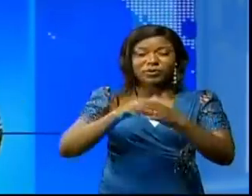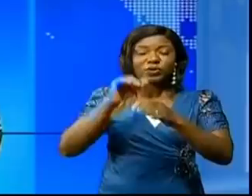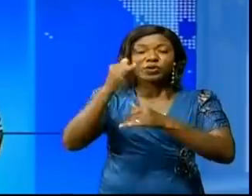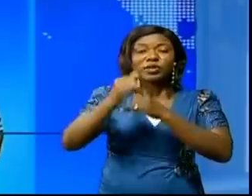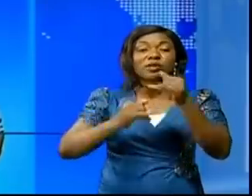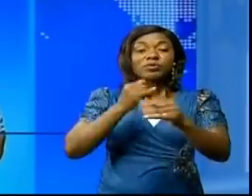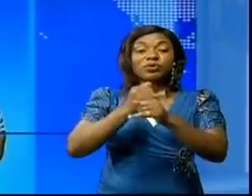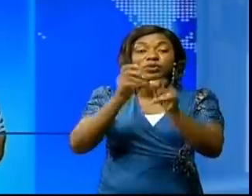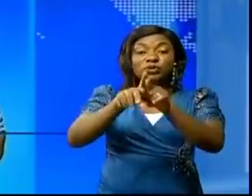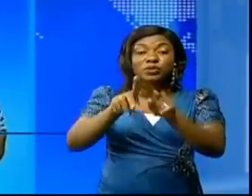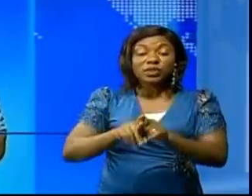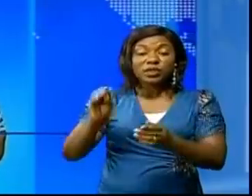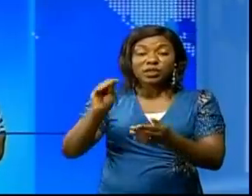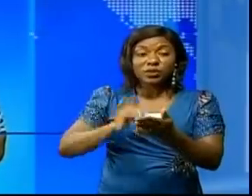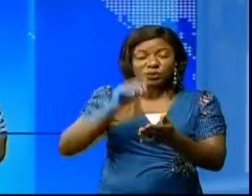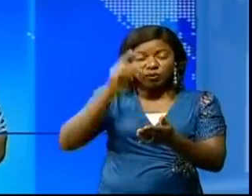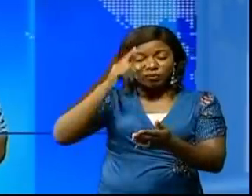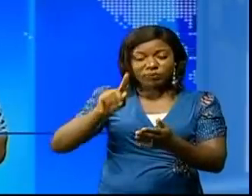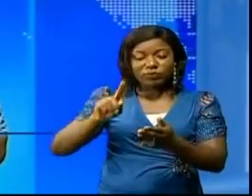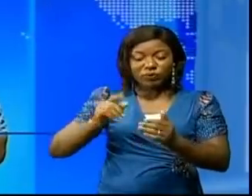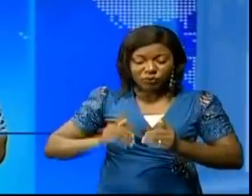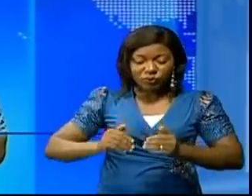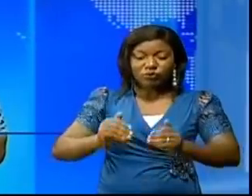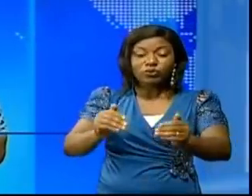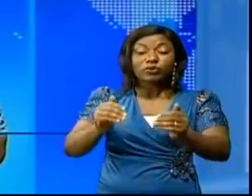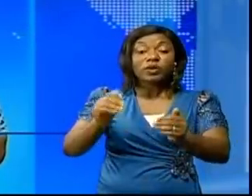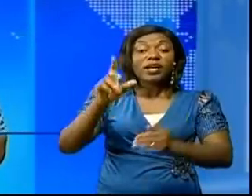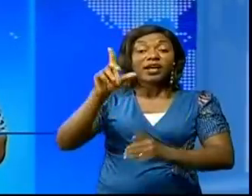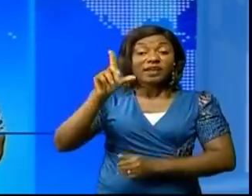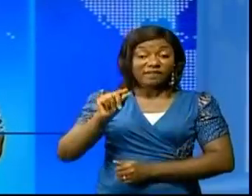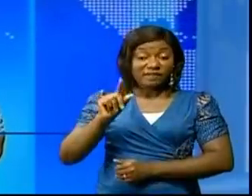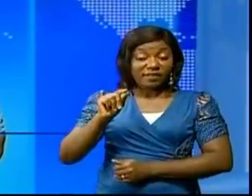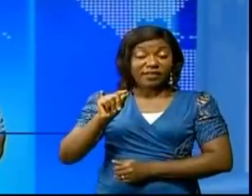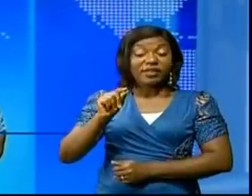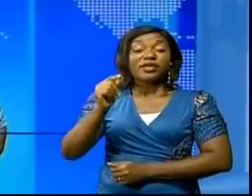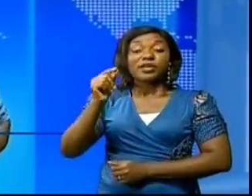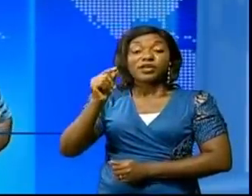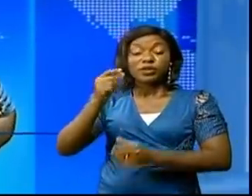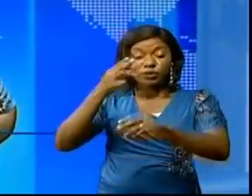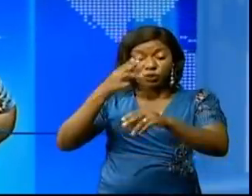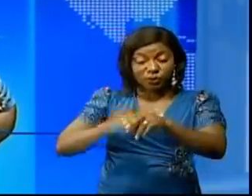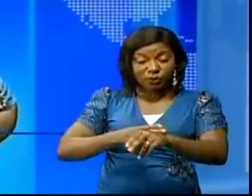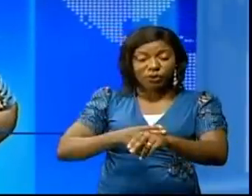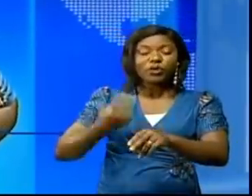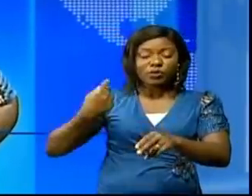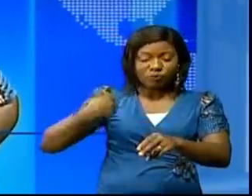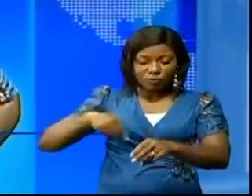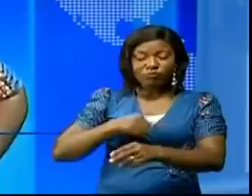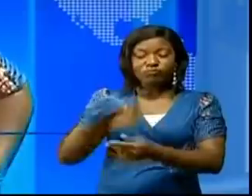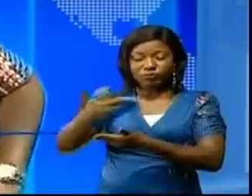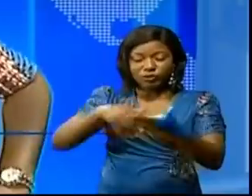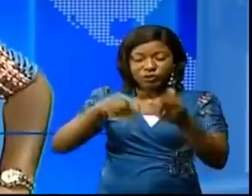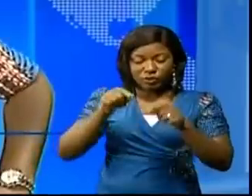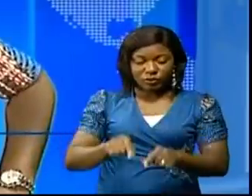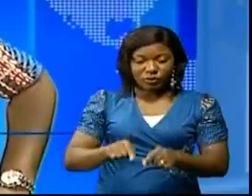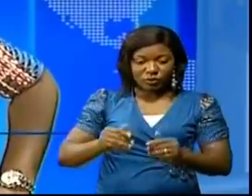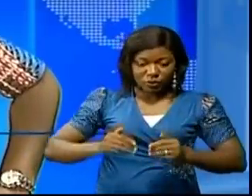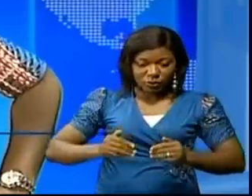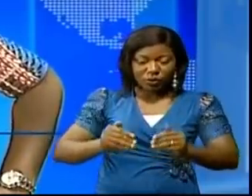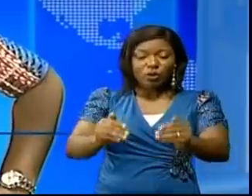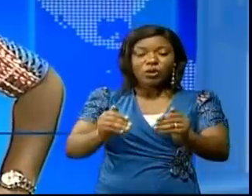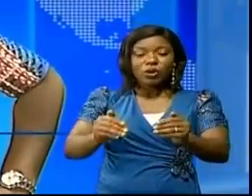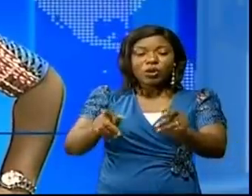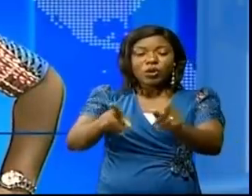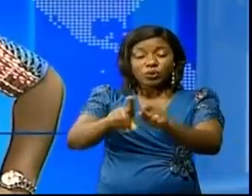Francine Atoumissi a réalisé ce journal sous la coordination de Cédric Kenina. Ce journal a été